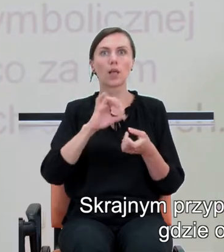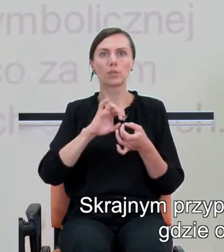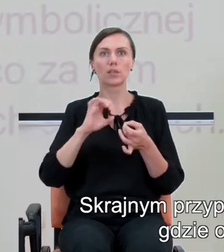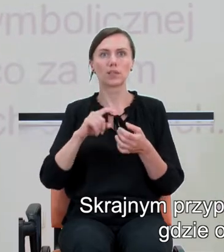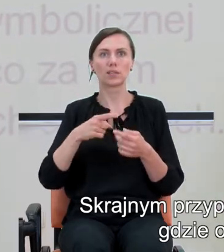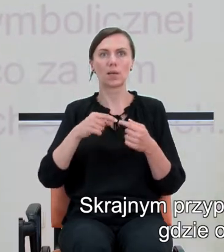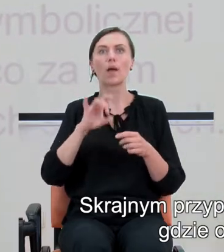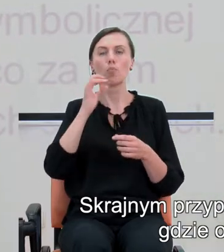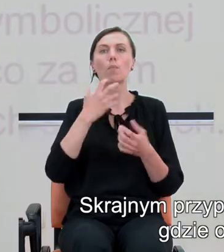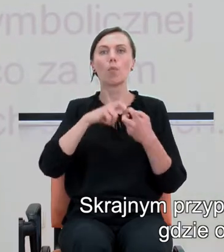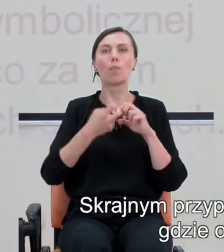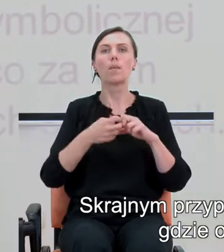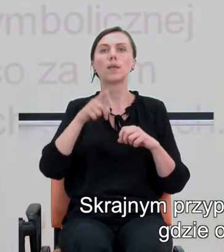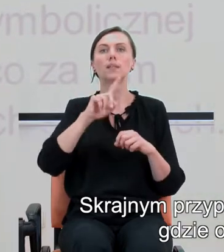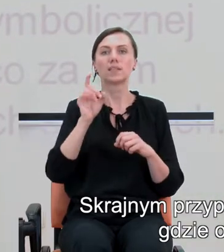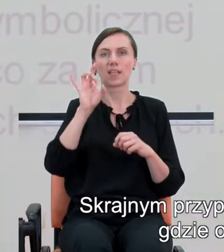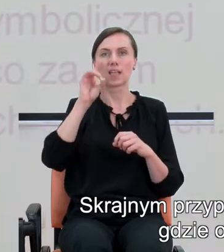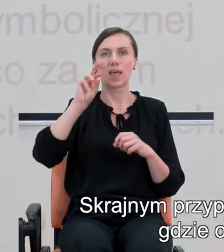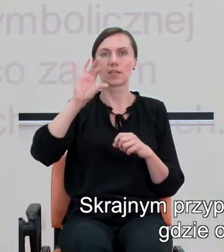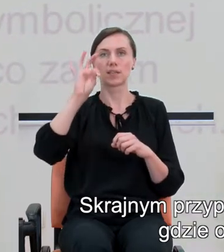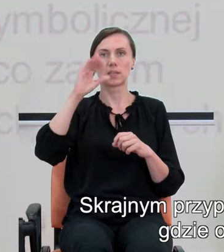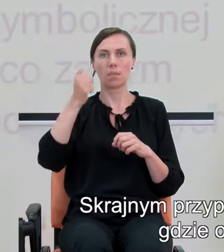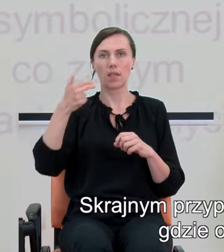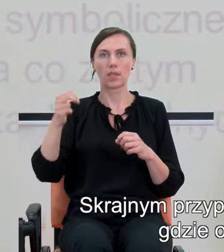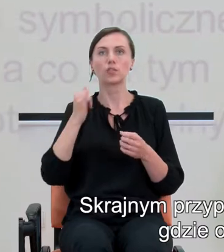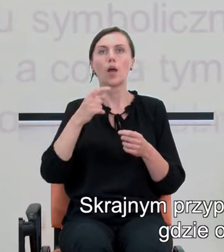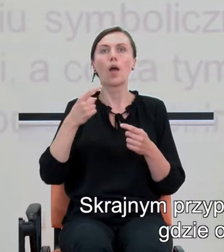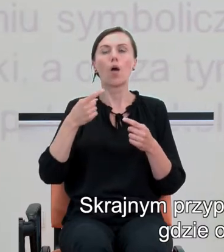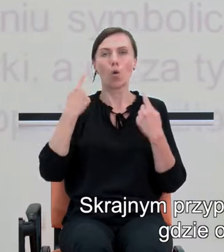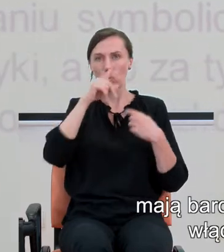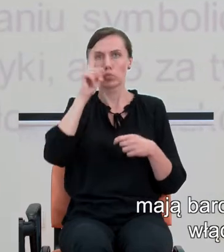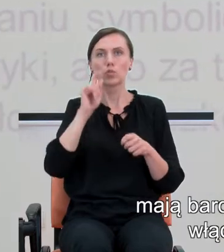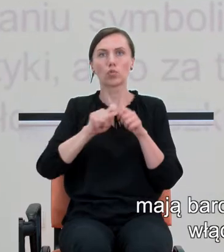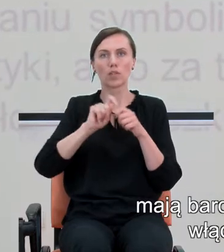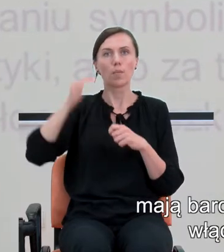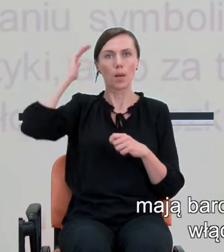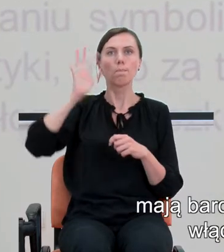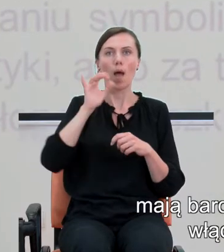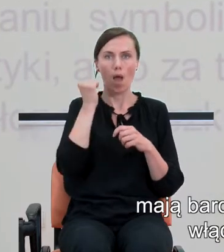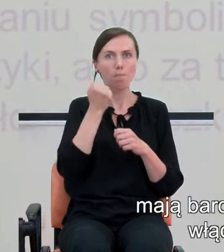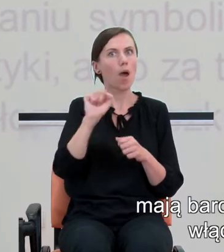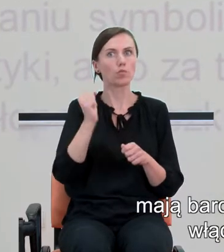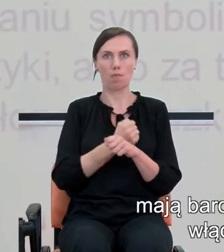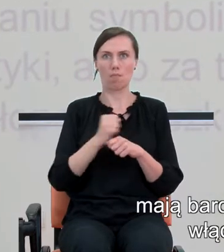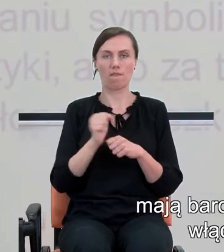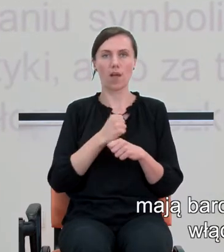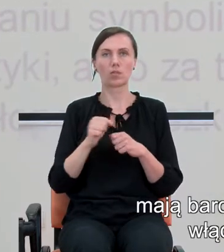Gerstmana, który omówiłem, gdzie osoby z uszkodzeniami kory ciemieniowej mają bardzo poważne kłopoty związane z